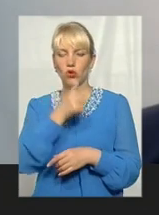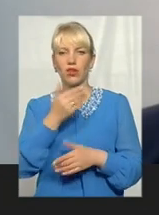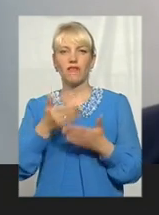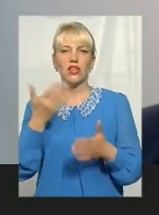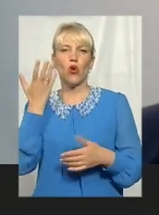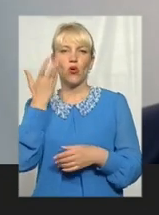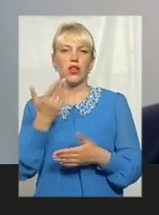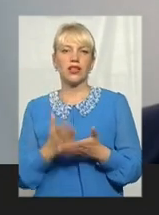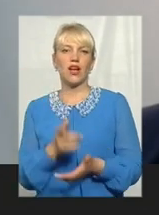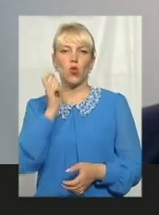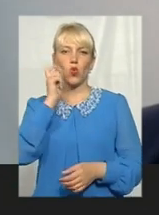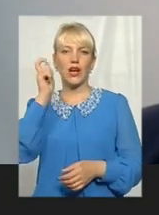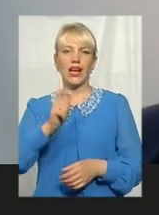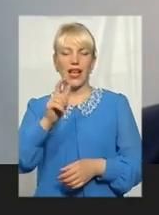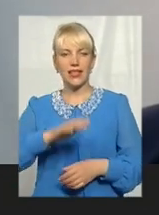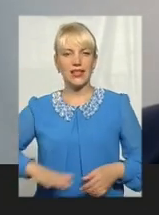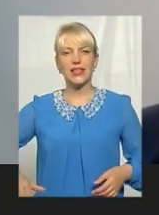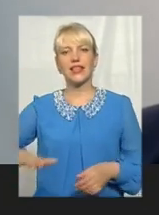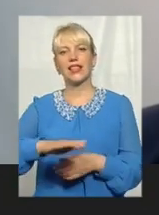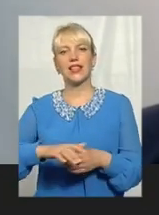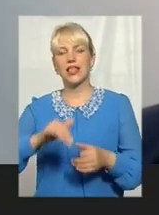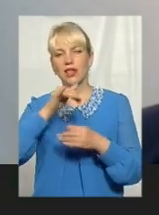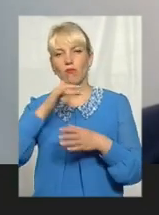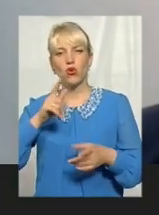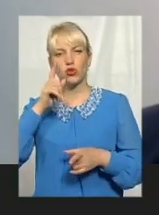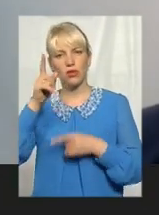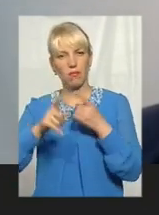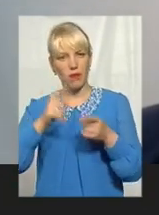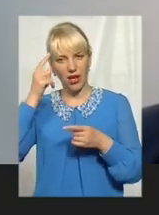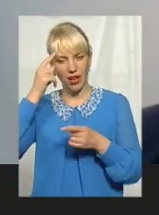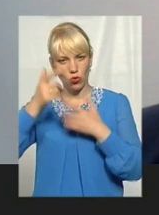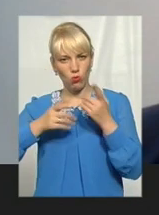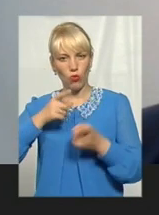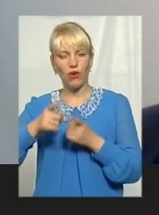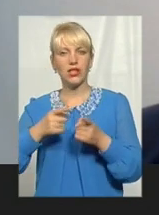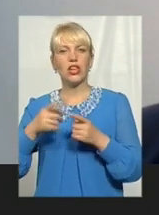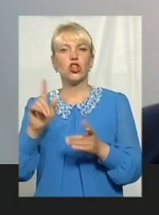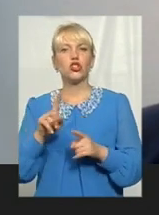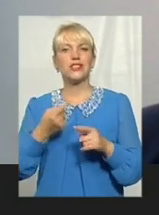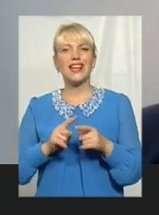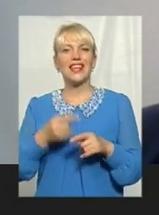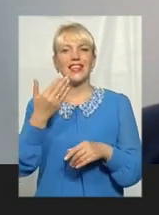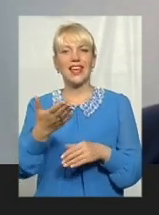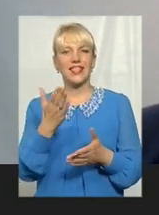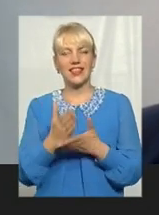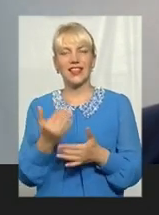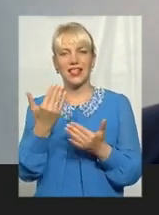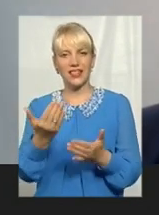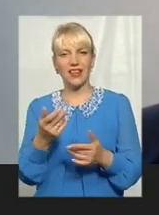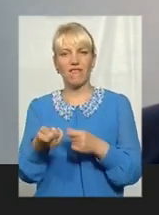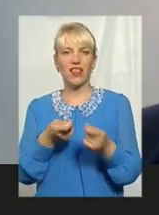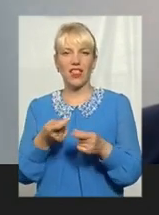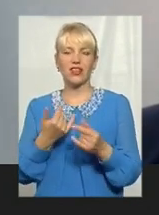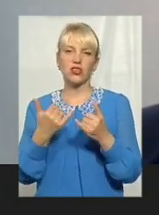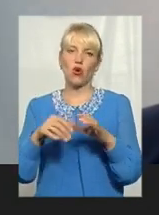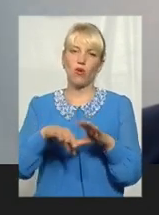є Україна, не можуть перебудуватися, що це їхня влада, вони її обрали, і тому в сьогодні обрали, а завтра